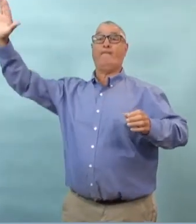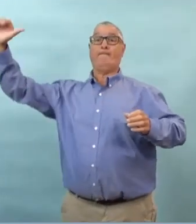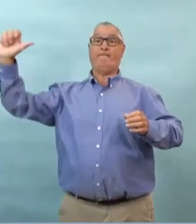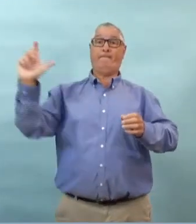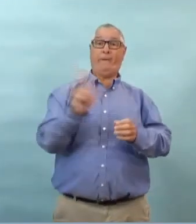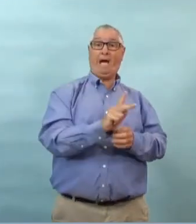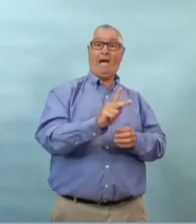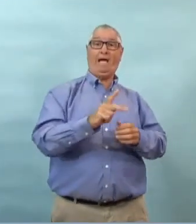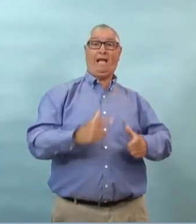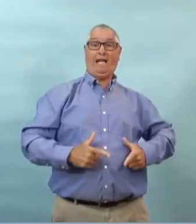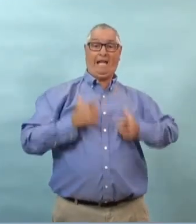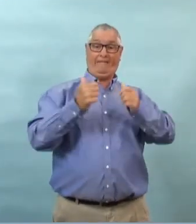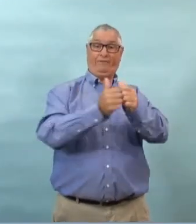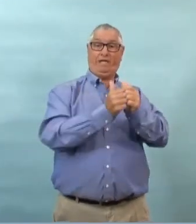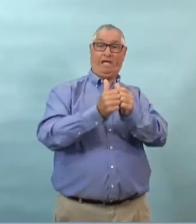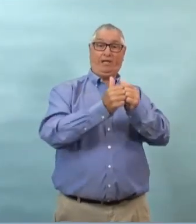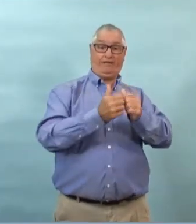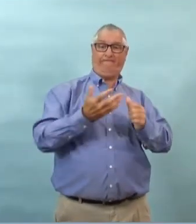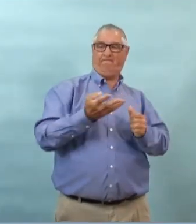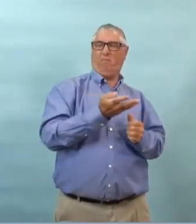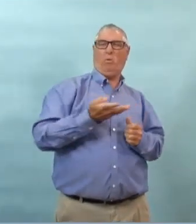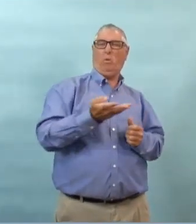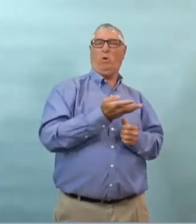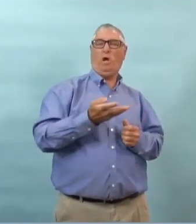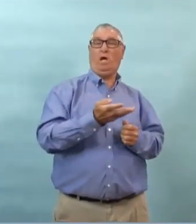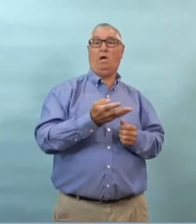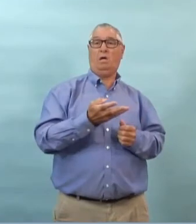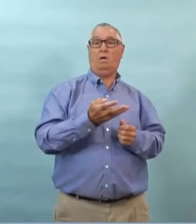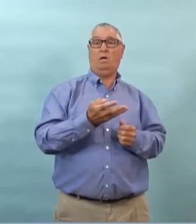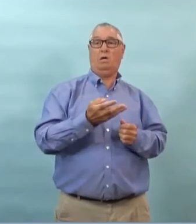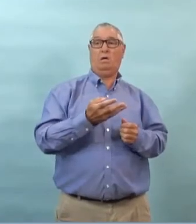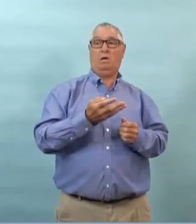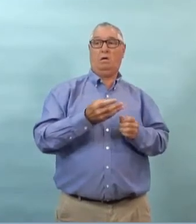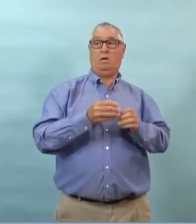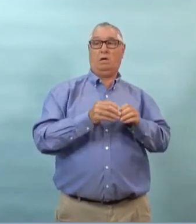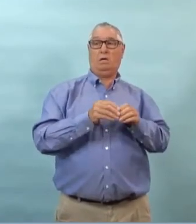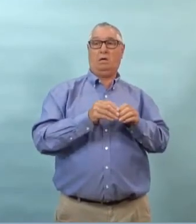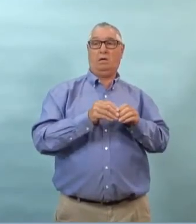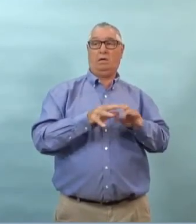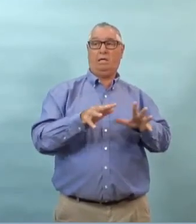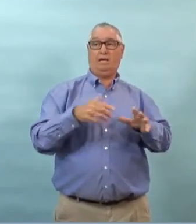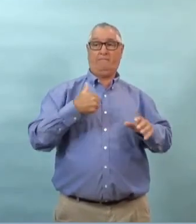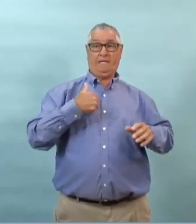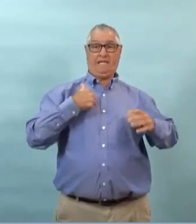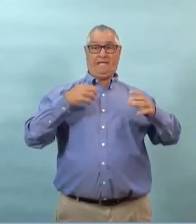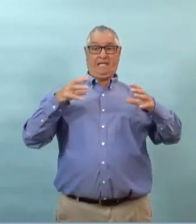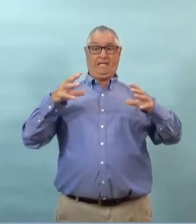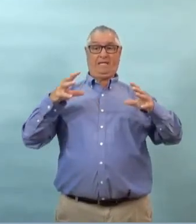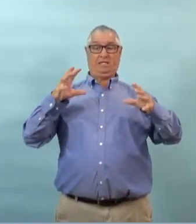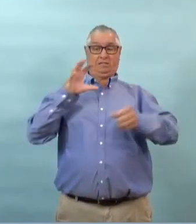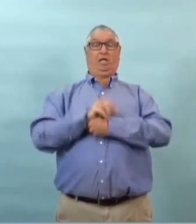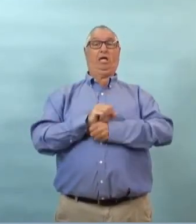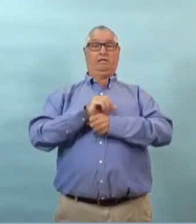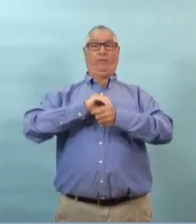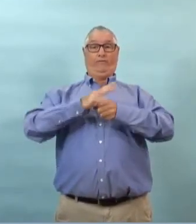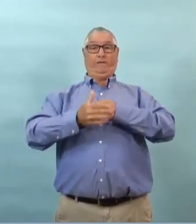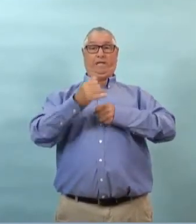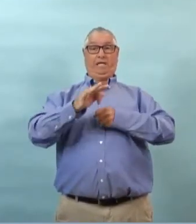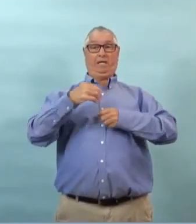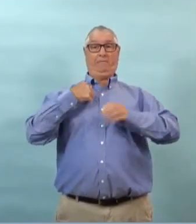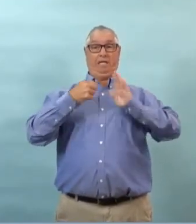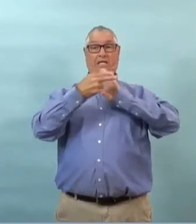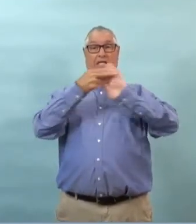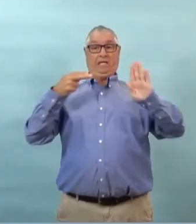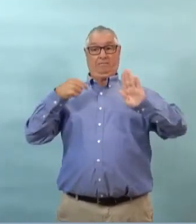qui revient à la maison ils habitent dans un groupe de gens à quel moment est ce que vous transformez ça en cas de